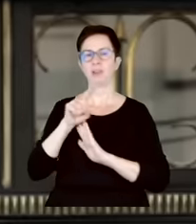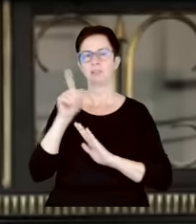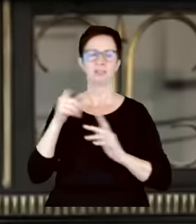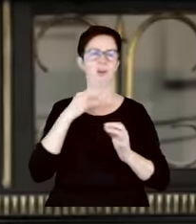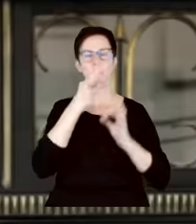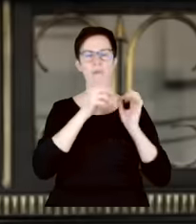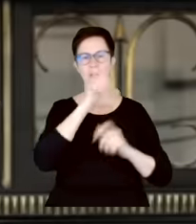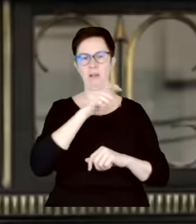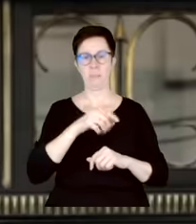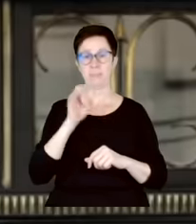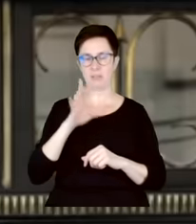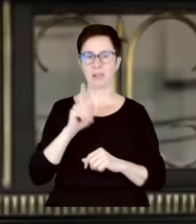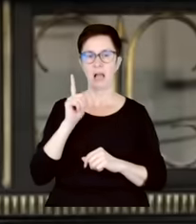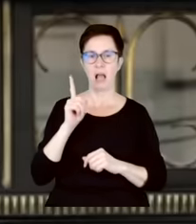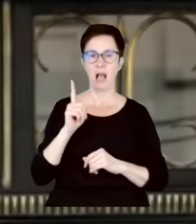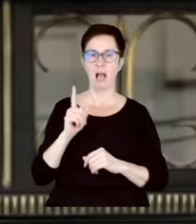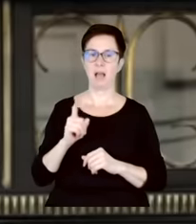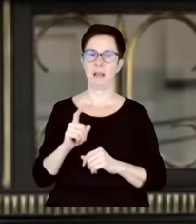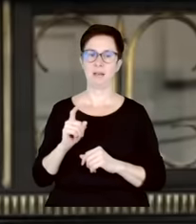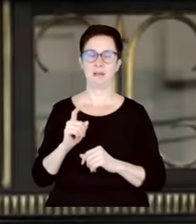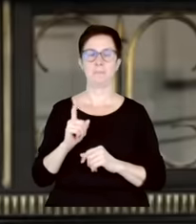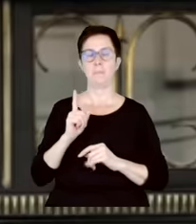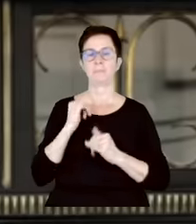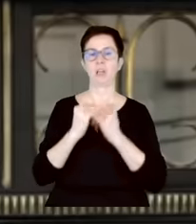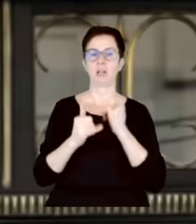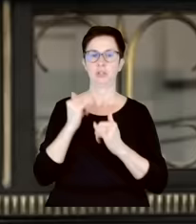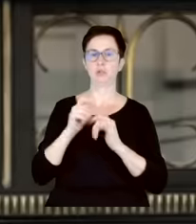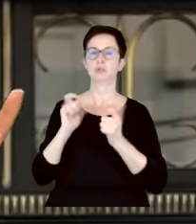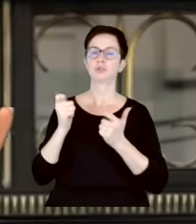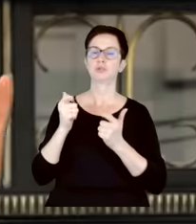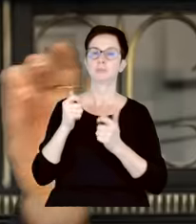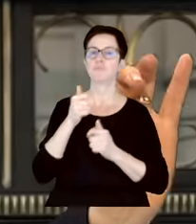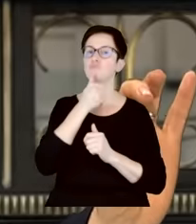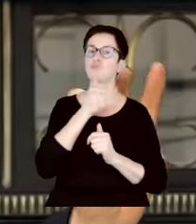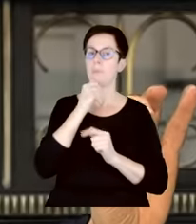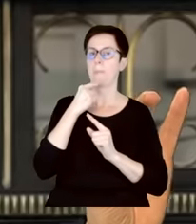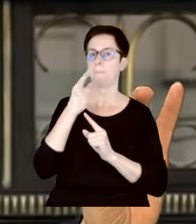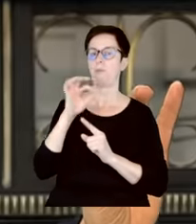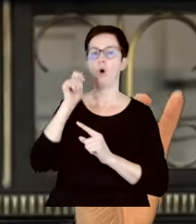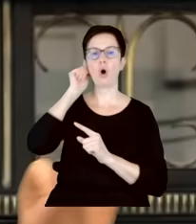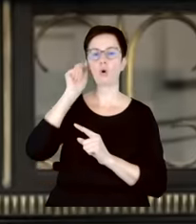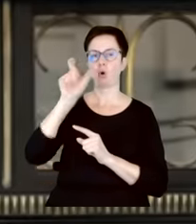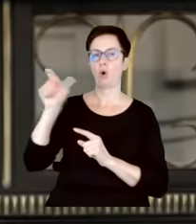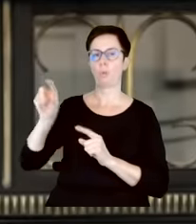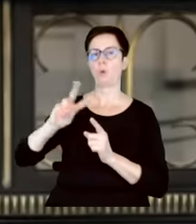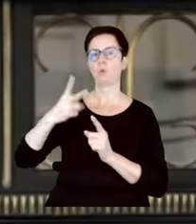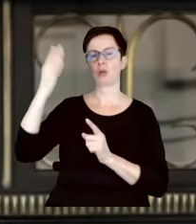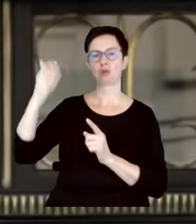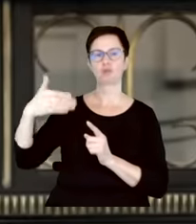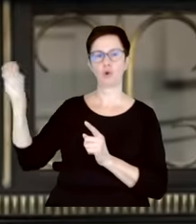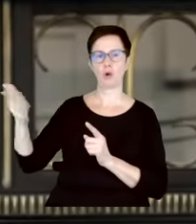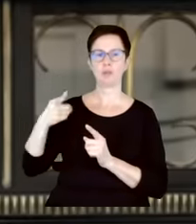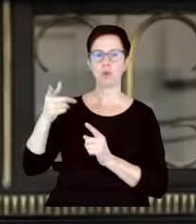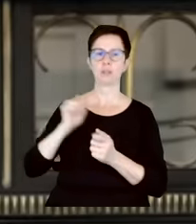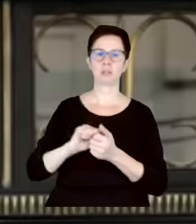i tak dalej. Ale spróbujmy cokolwiek powiedzieć o kobietach z tak zwanej drugiej strony. Wtedy to jest w ogóle